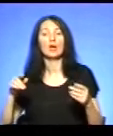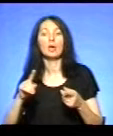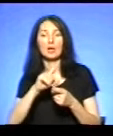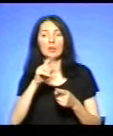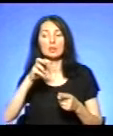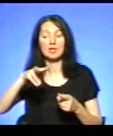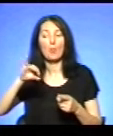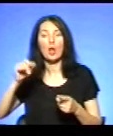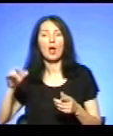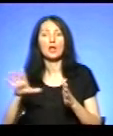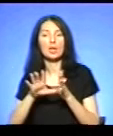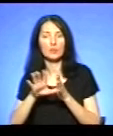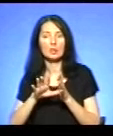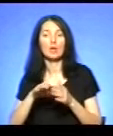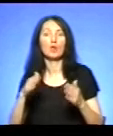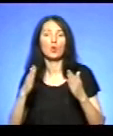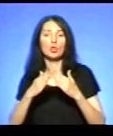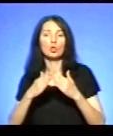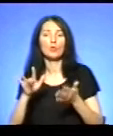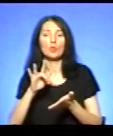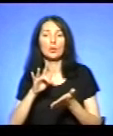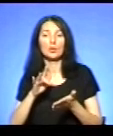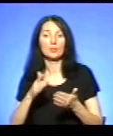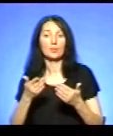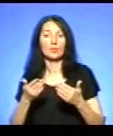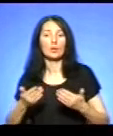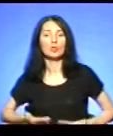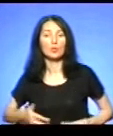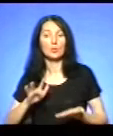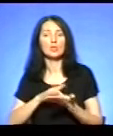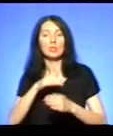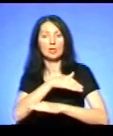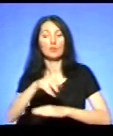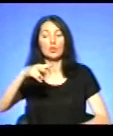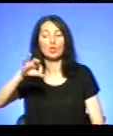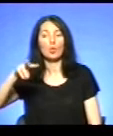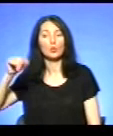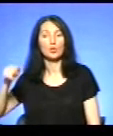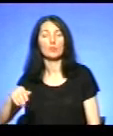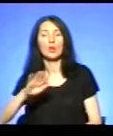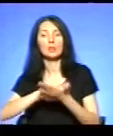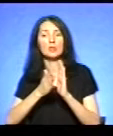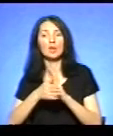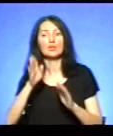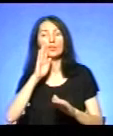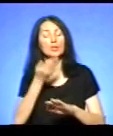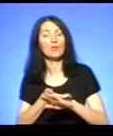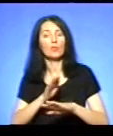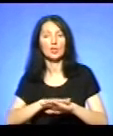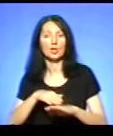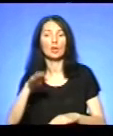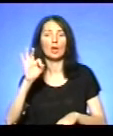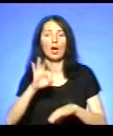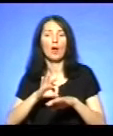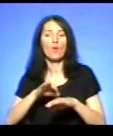житловому секторі по вулиці Ломоносова. Стан хворої важкий. Хвора в реанімаційному відділенні, в ці